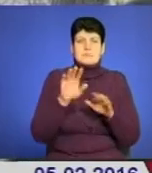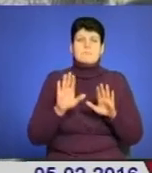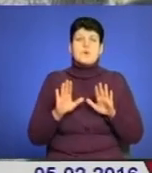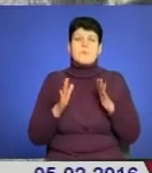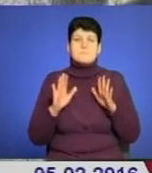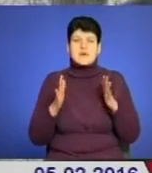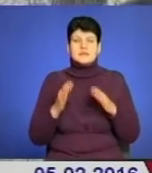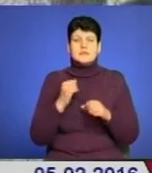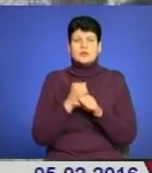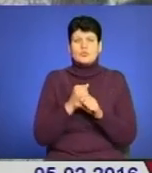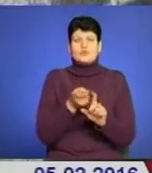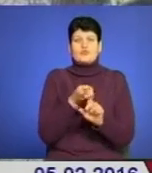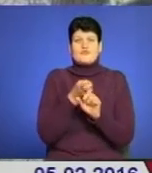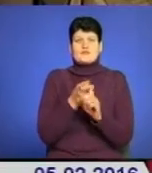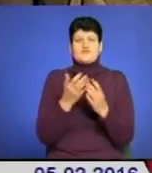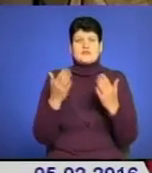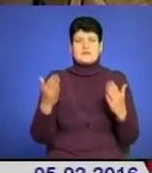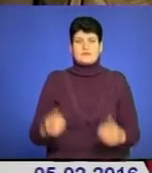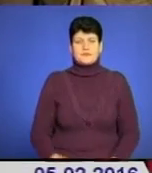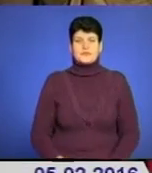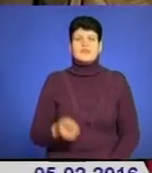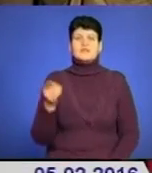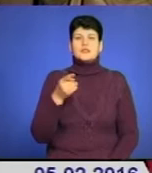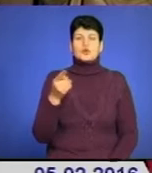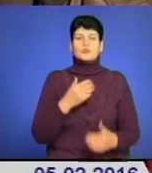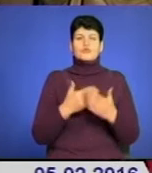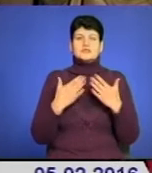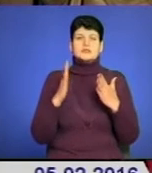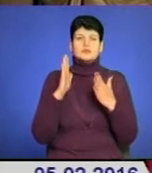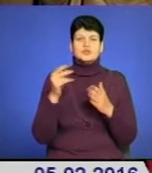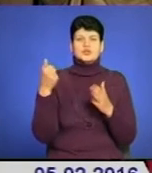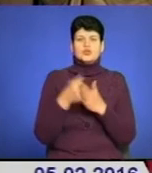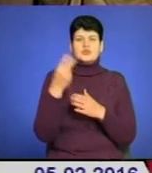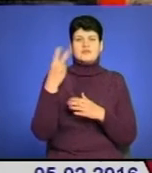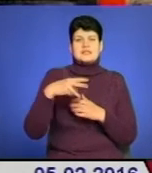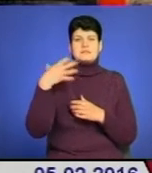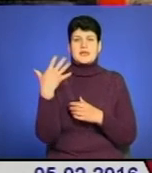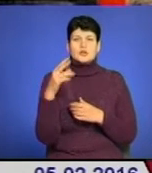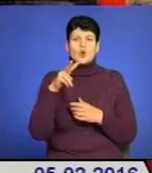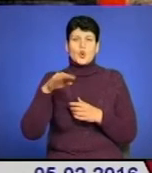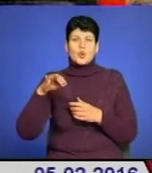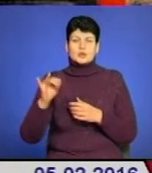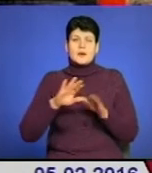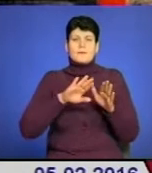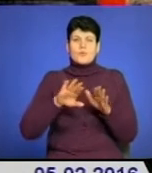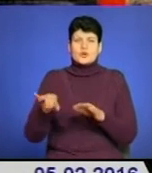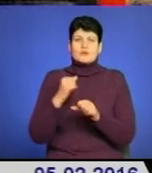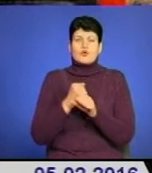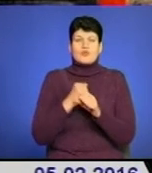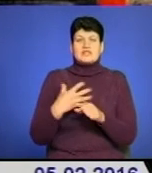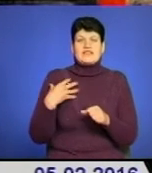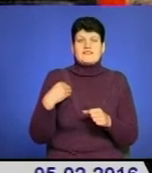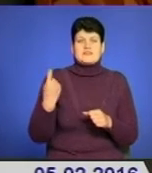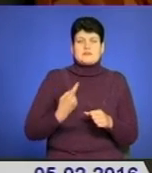який ту роботу пов'язує з виставкою. У Тернополі виставка буде до 25 лютого, після чого роботи львівських майстрів